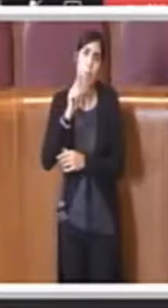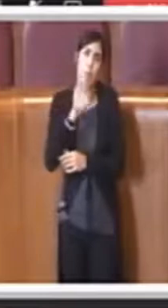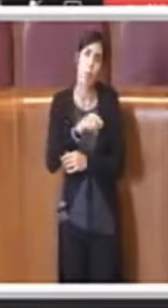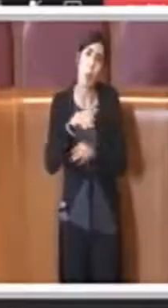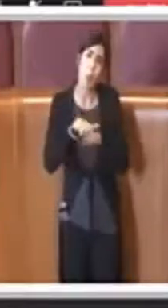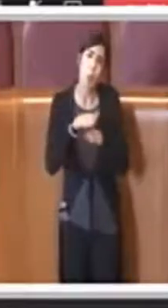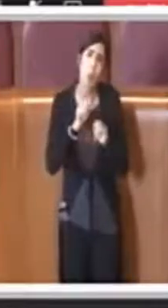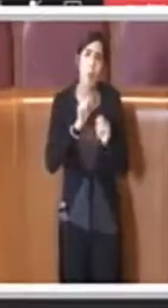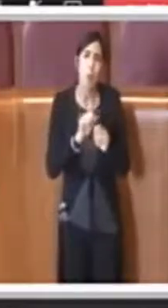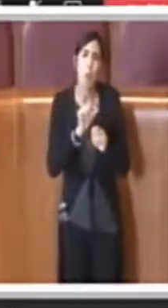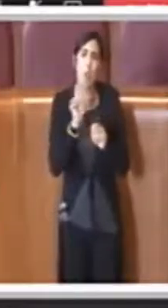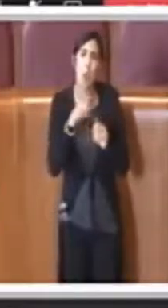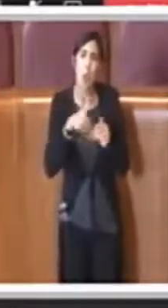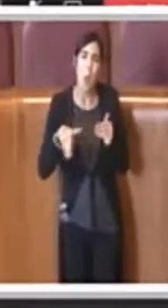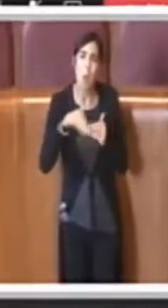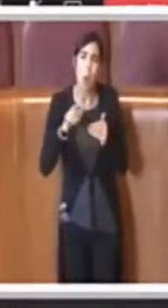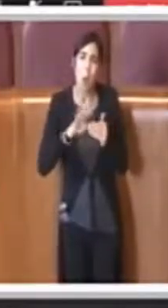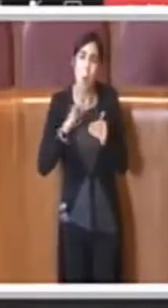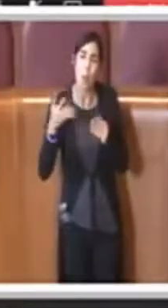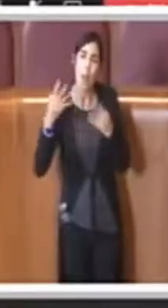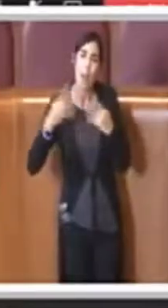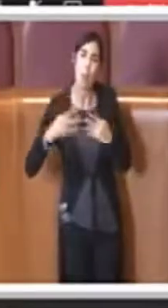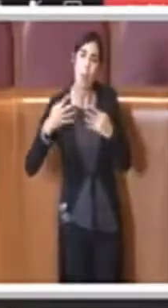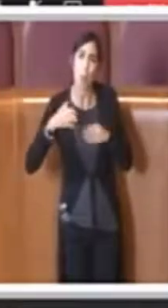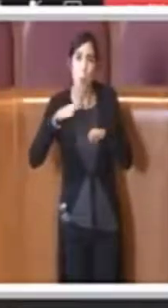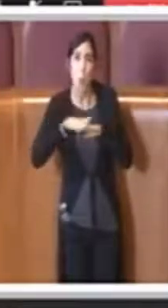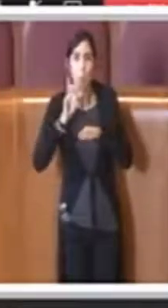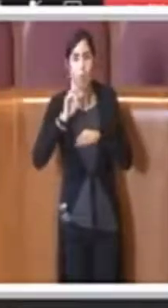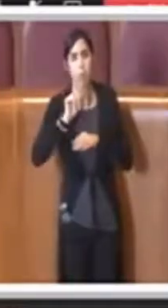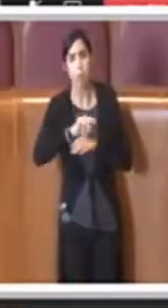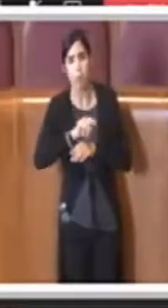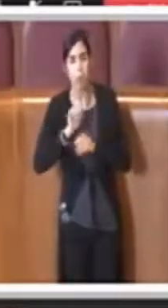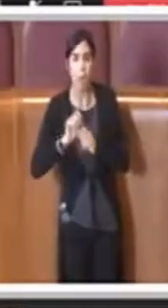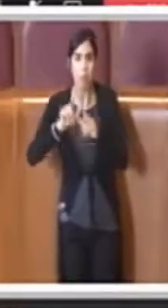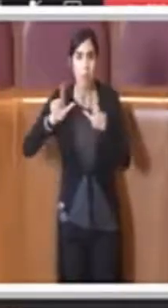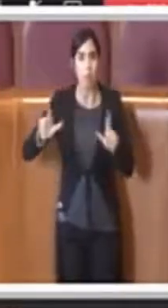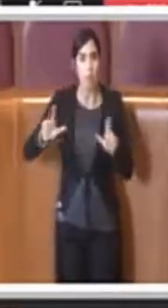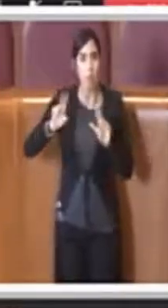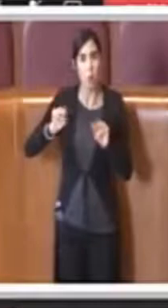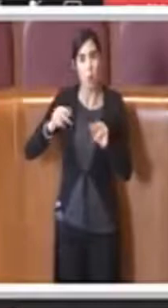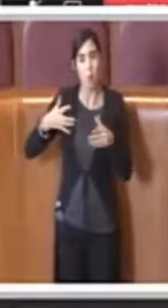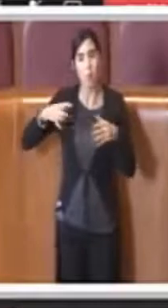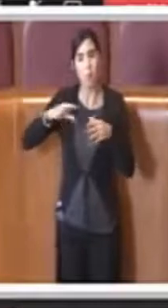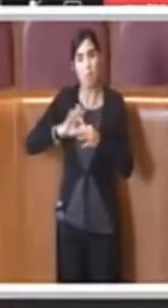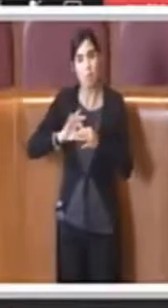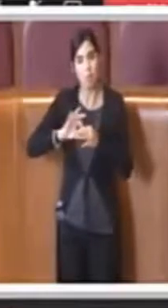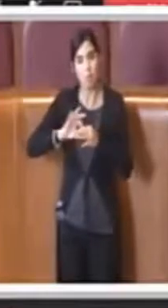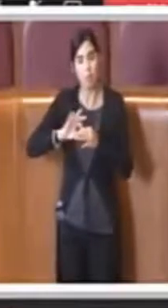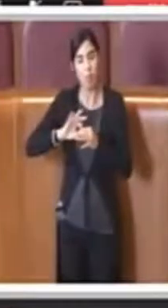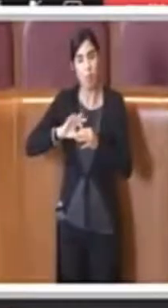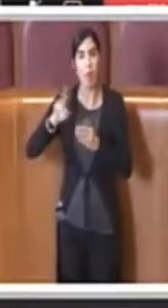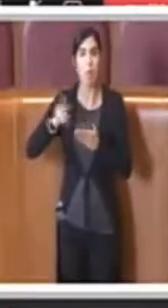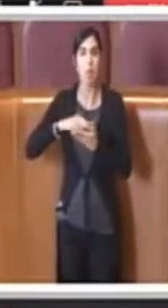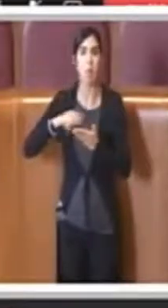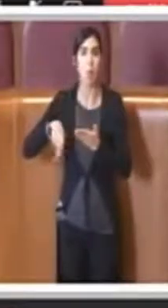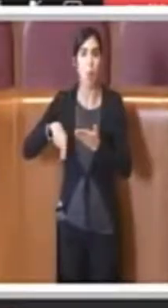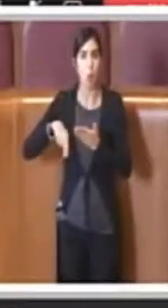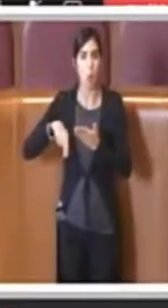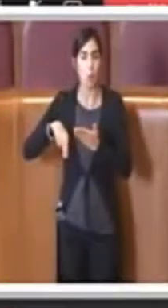attività, può essere riutilizzato, riusato e riadeguato per l'utilizzo di